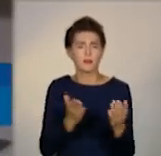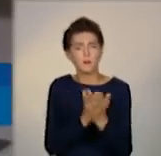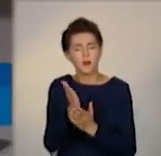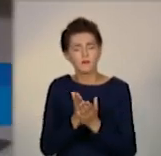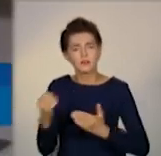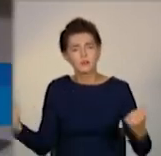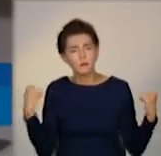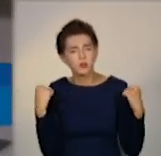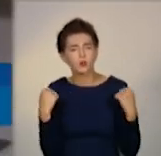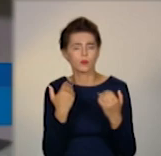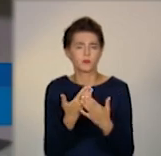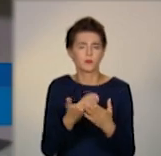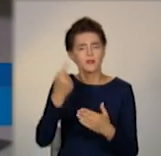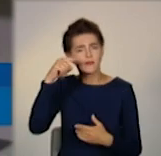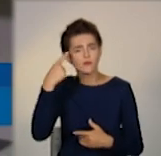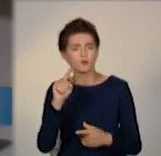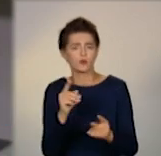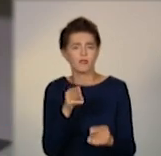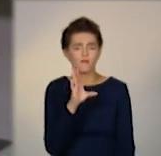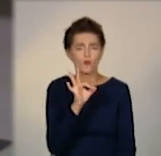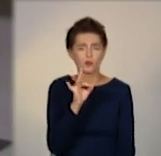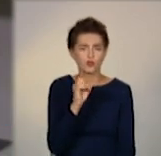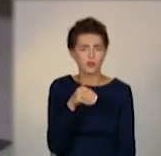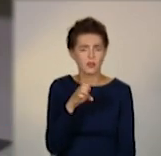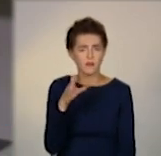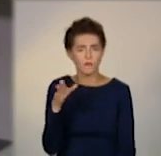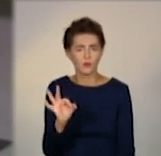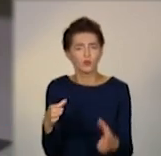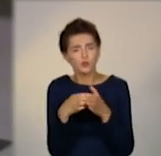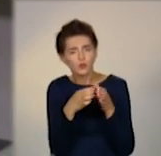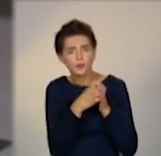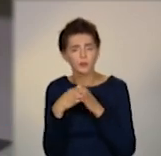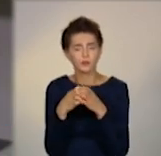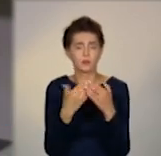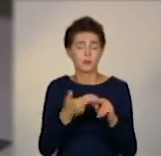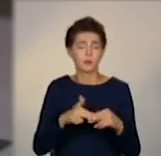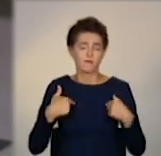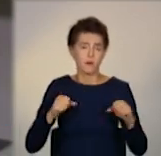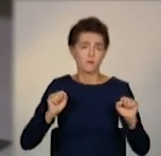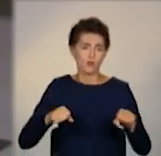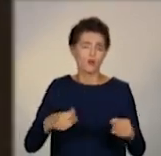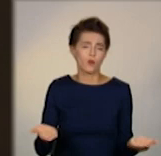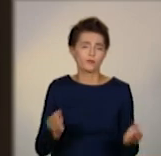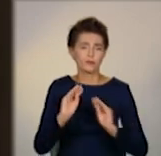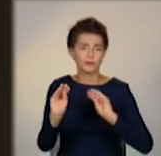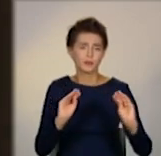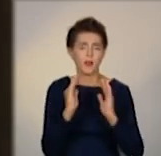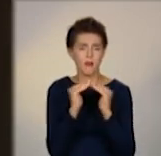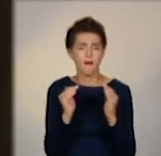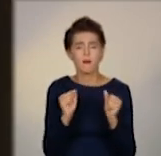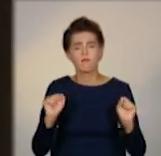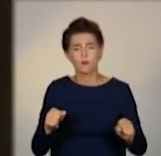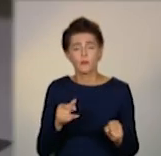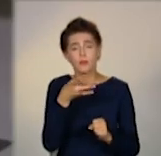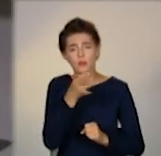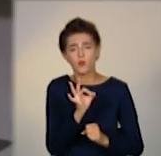спорту, творчі гуртки такі у нас є. Тому ми там можемо також розміщувати табори. Певний